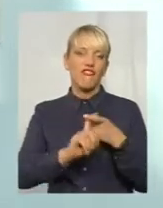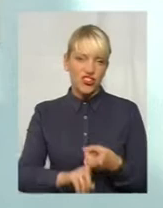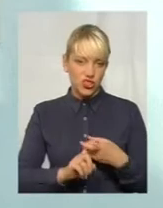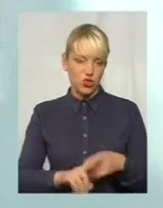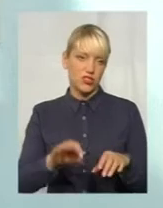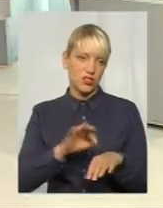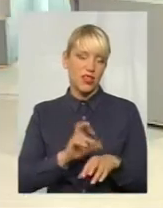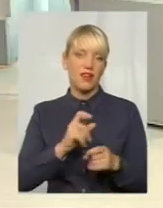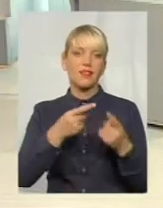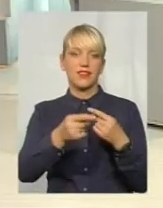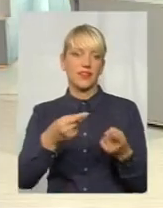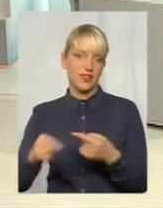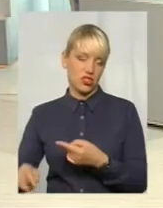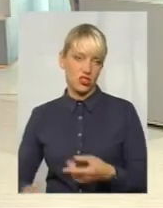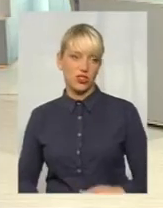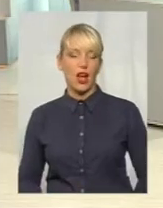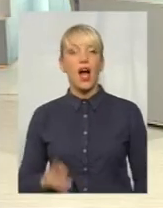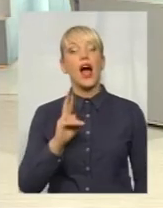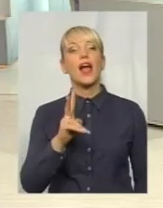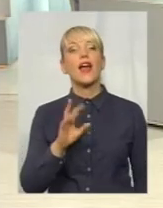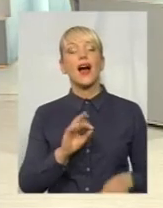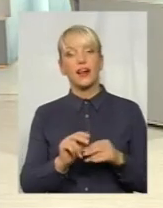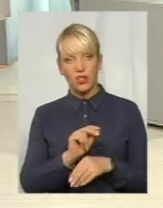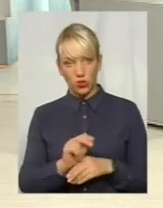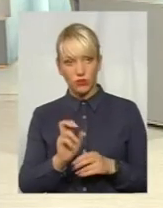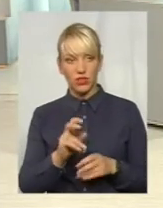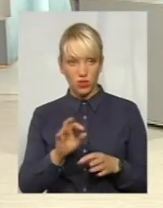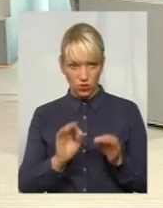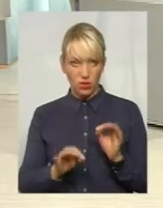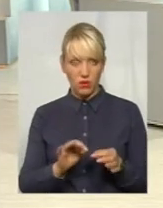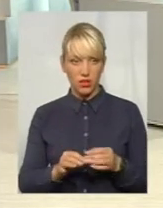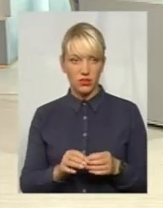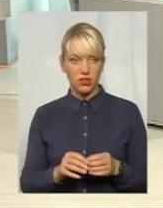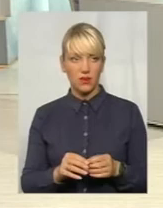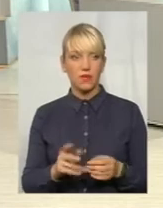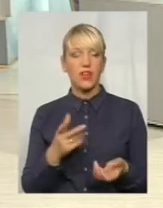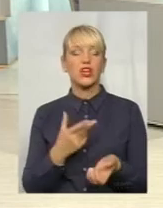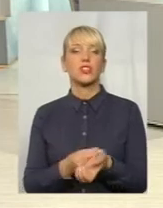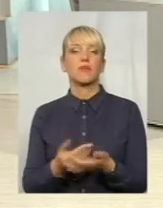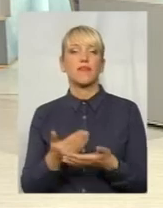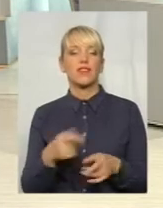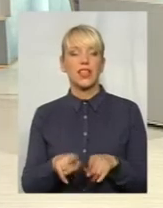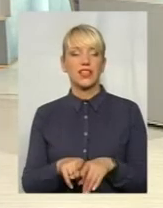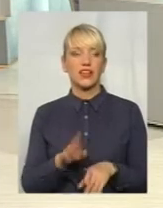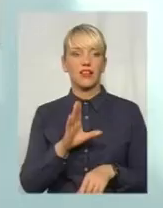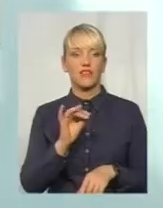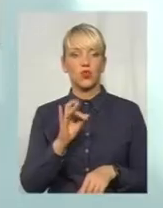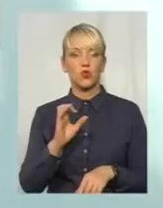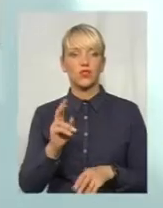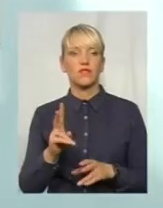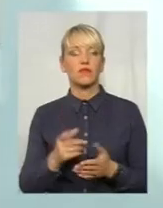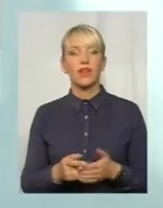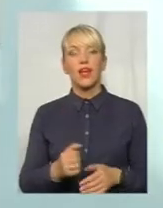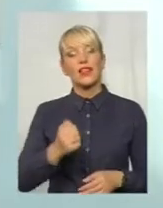багато інше. Тобто і як лікувати, ви знаєте, все нормально, моє навазі. Ну а щеплення від таких от вірусів, які... На жаль,